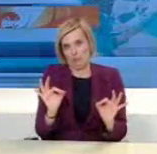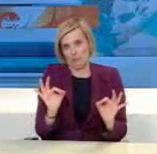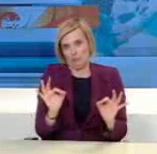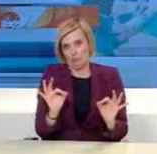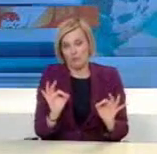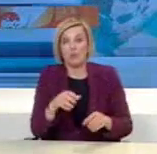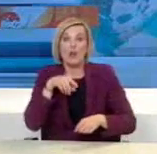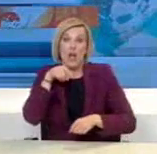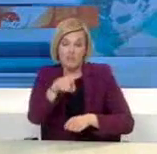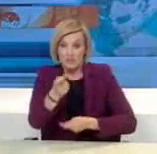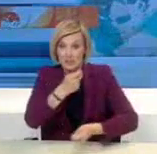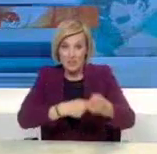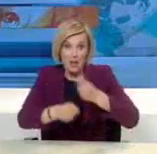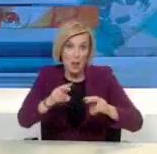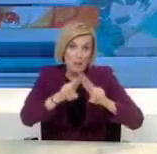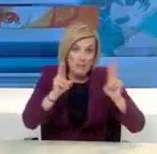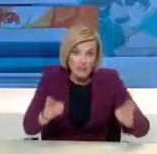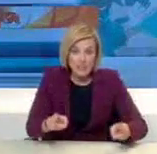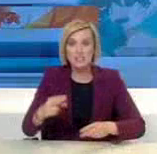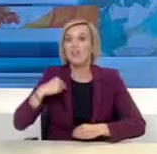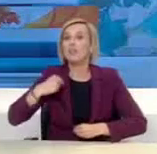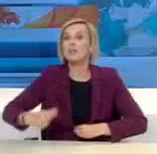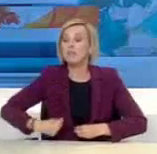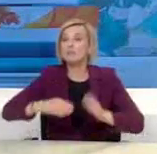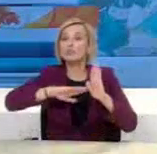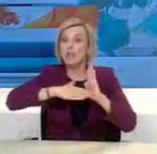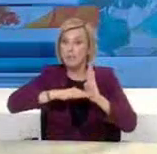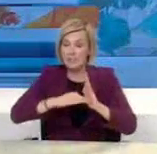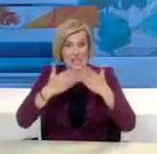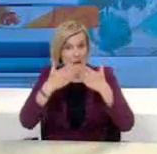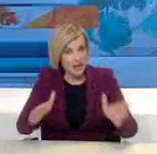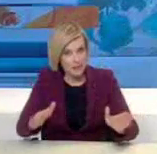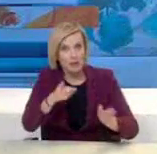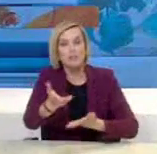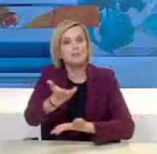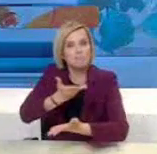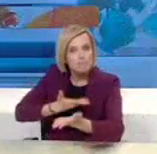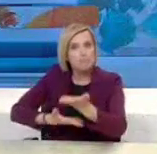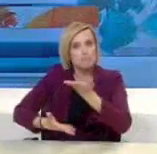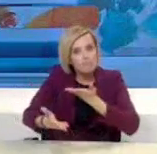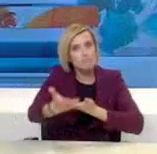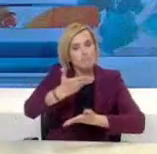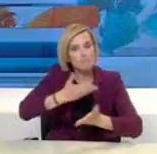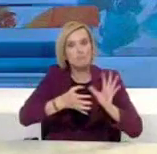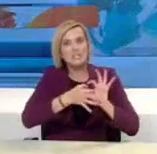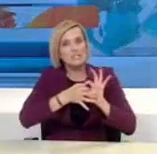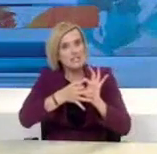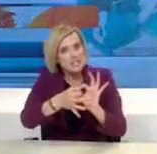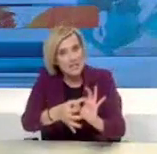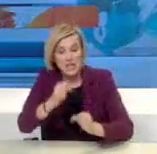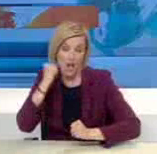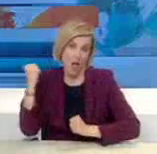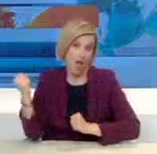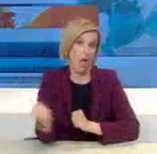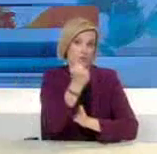λειτουργία τόσο των επιχειρήσεων όσο και των δημοσίων υπηρεσιών που έχουν μείνει ανοιχτές, συνεχίζεται κανονικά λαμβάνοντας αυστηρά